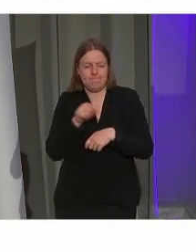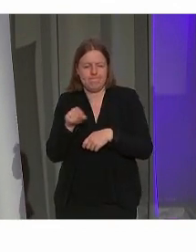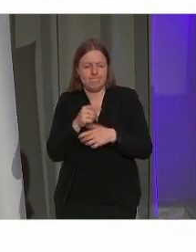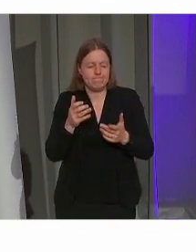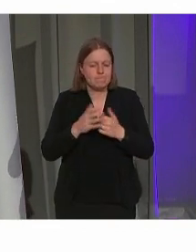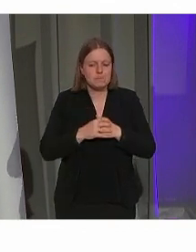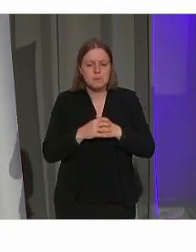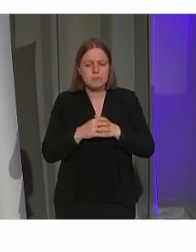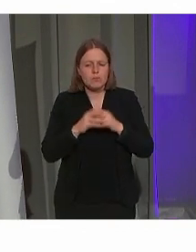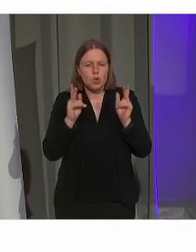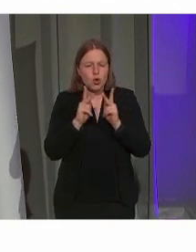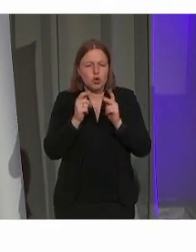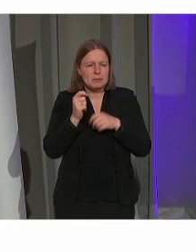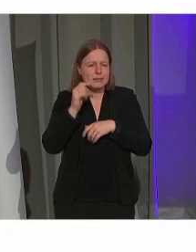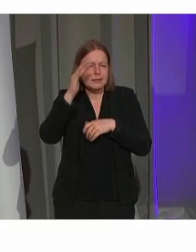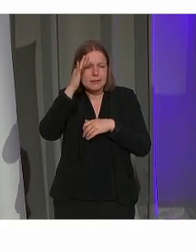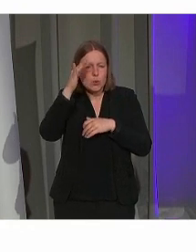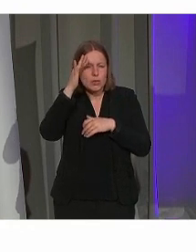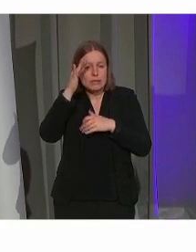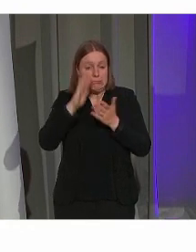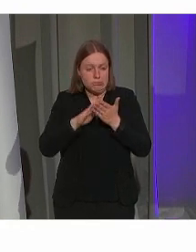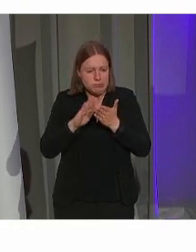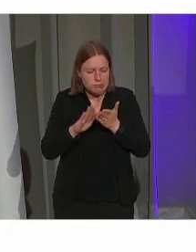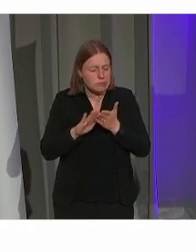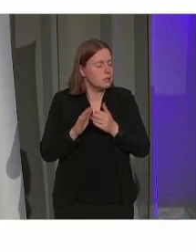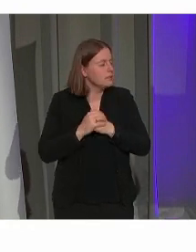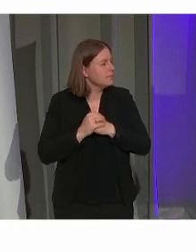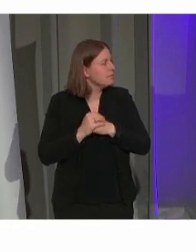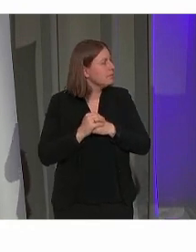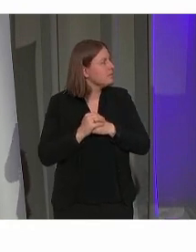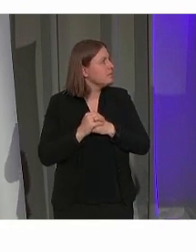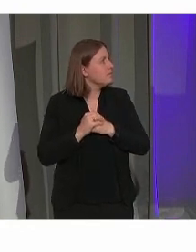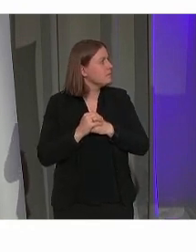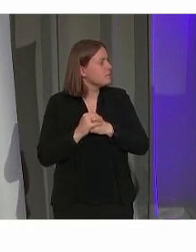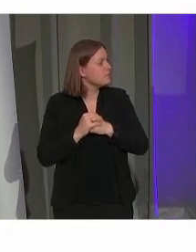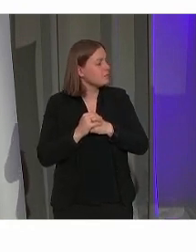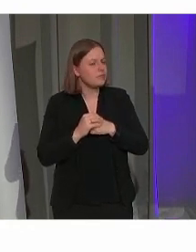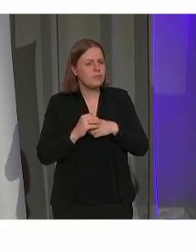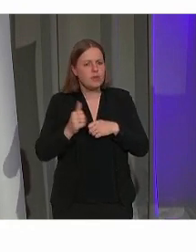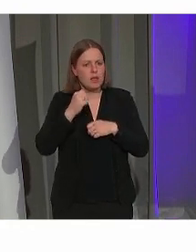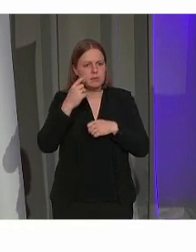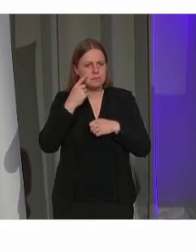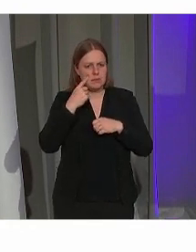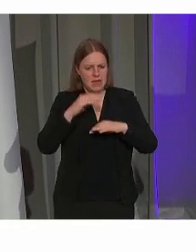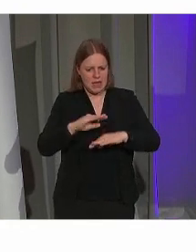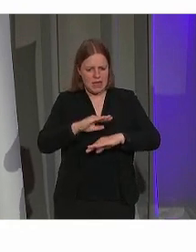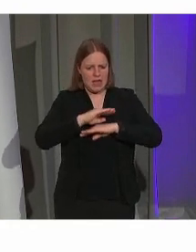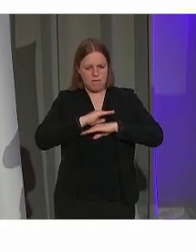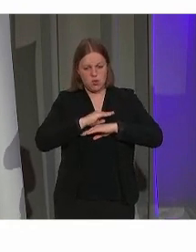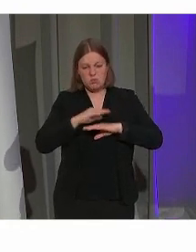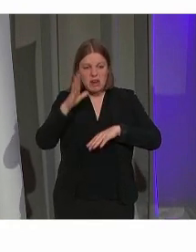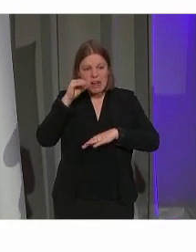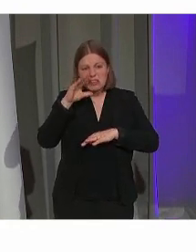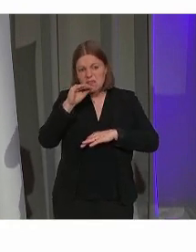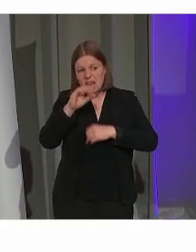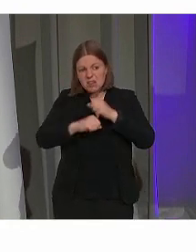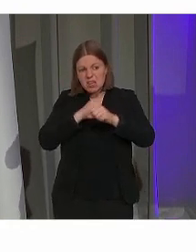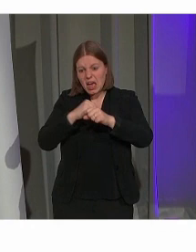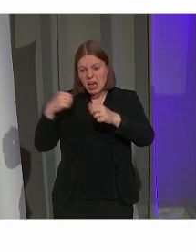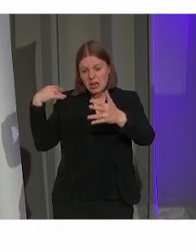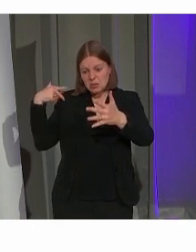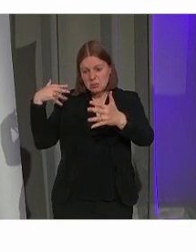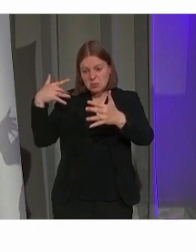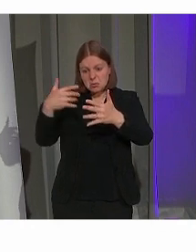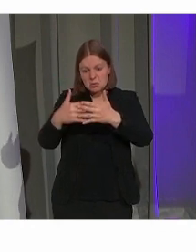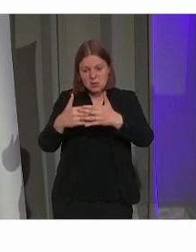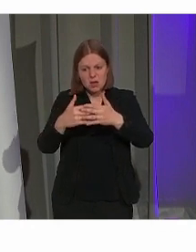Klein stukje theorie. Sorry daarvoor. Maar als we even uitzoomen naar erfgoed de laatste vijftig jaar. En dan probeer ik altijd dit